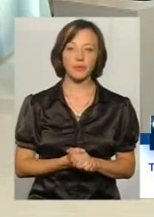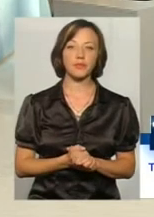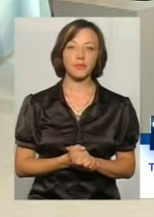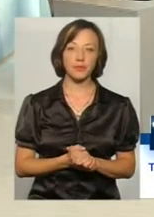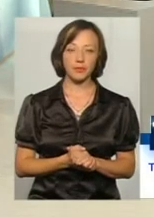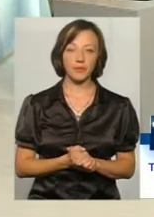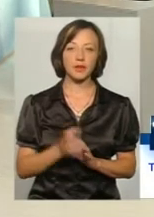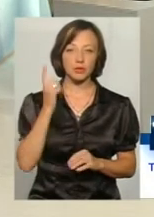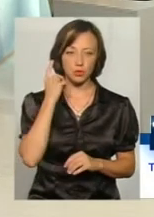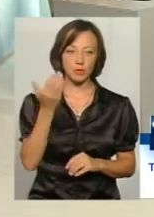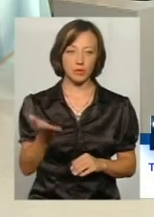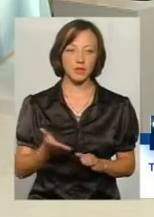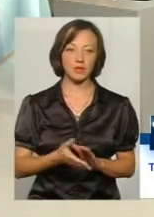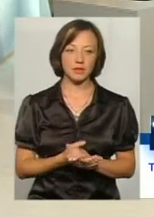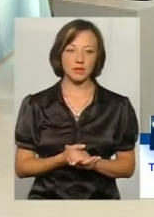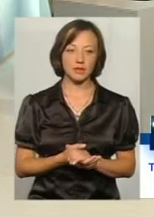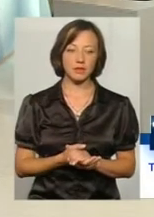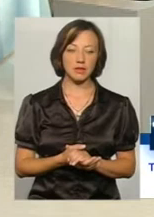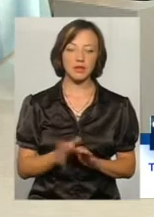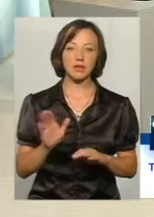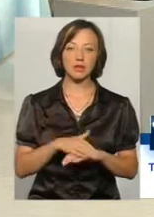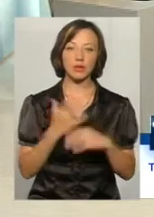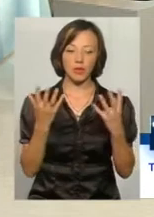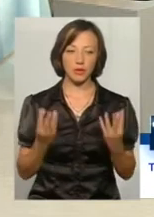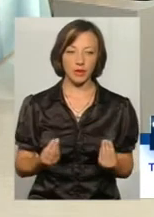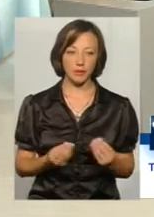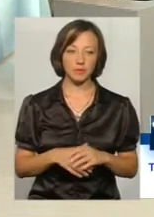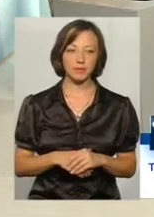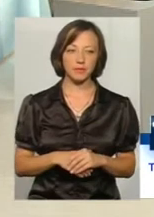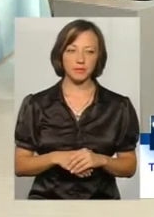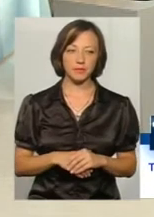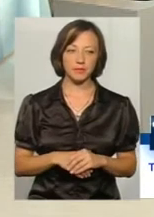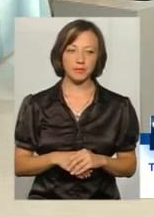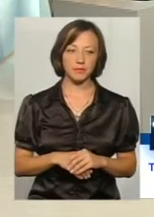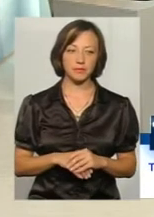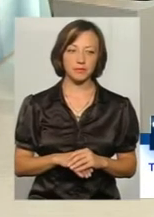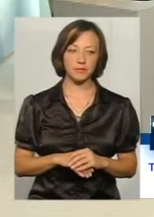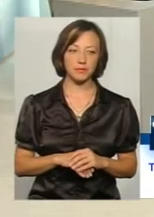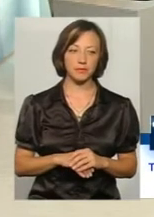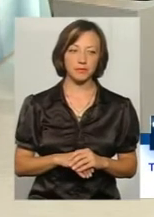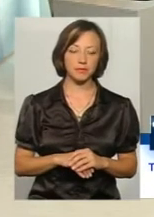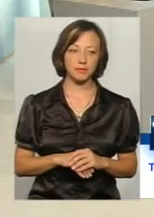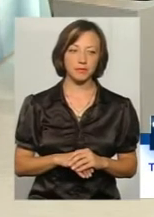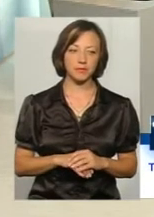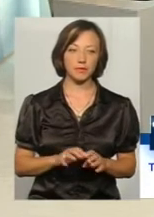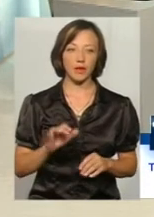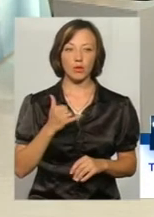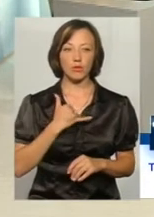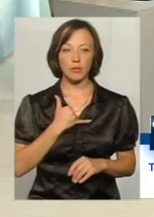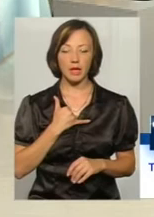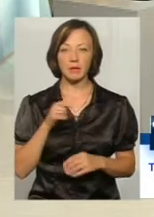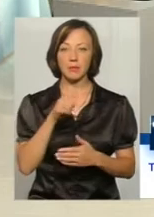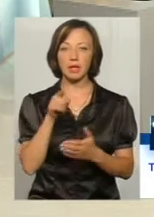Алло? Так, ми вас чуємо. Доброго дня. Доброго дня. У мене питання з приватною державної